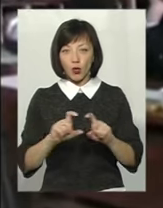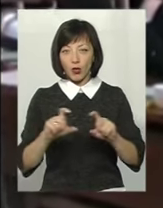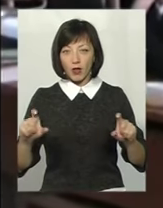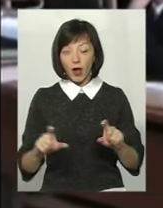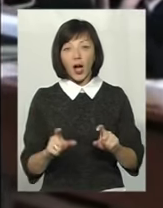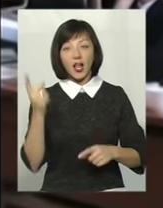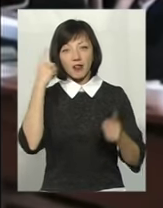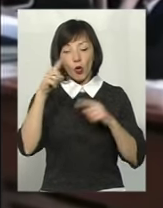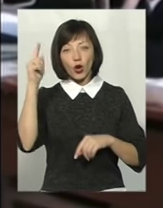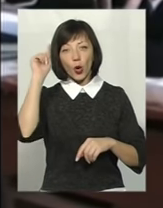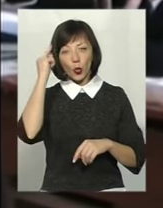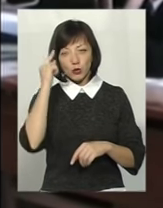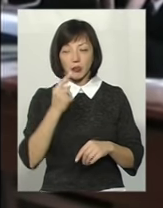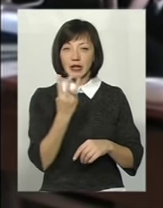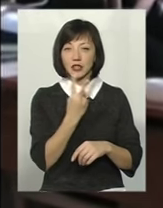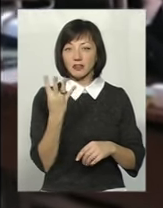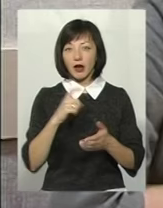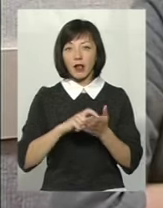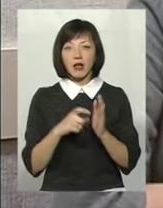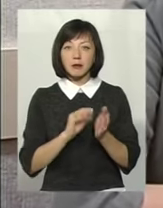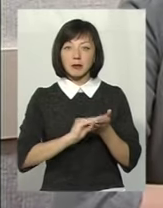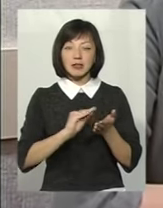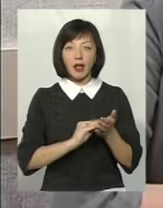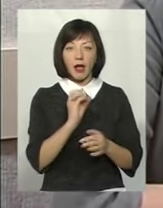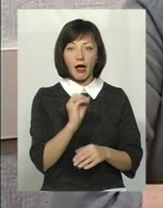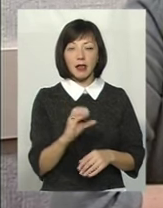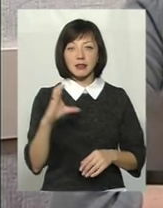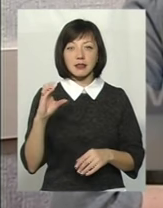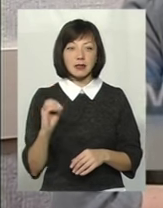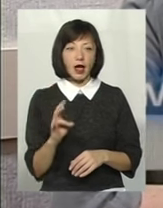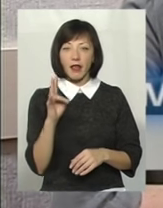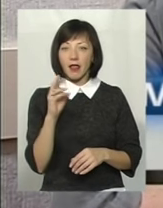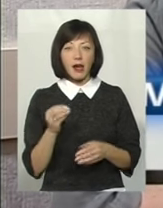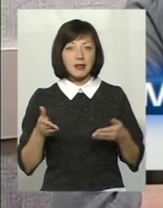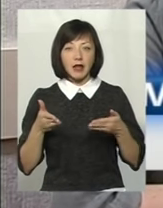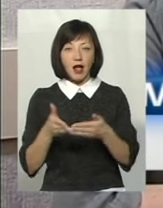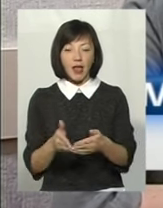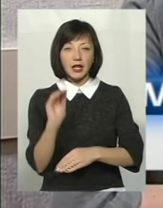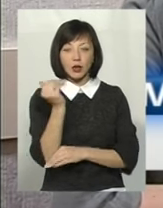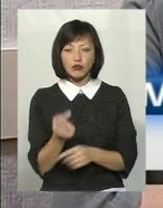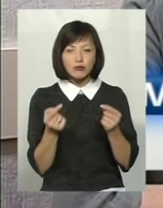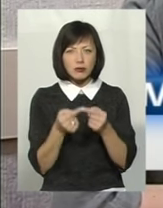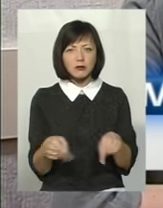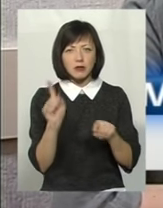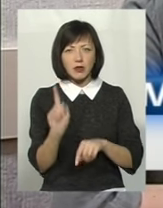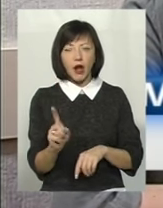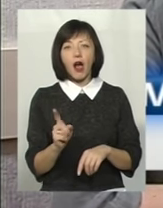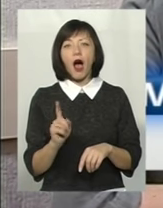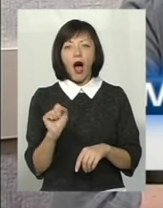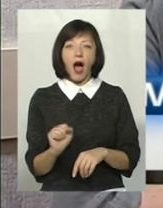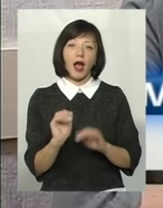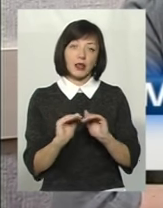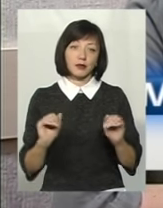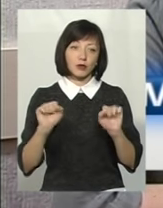учні 3-4 класів писатимуть есе. Твір есе не заганяє дитину в рамки і учень